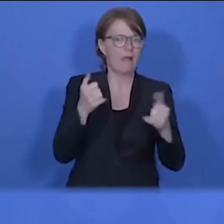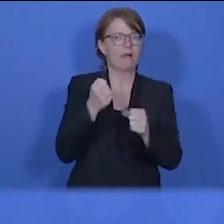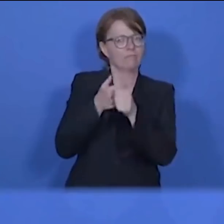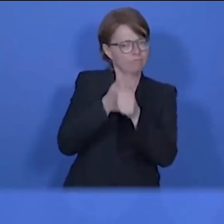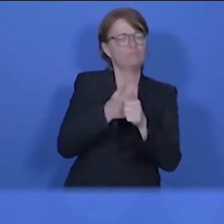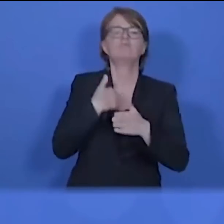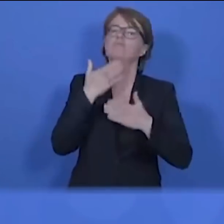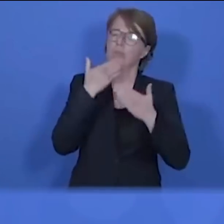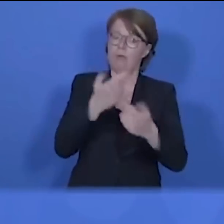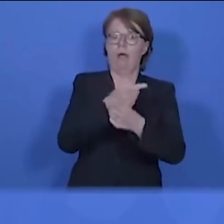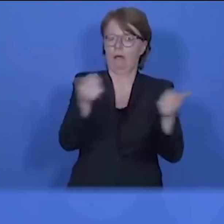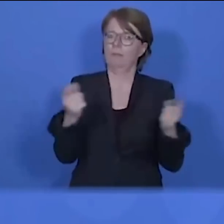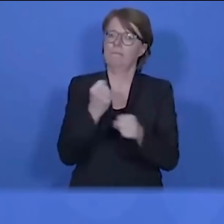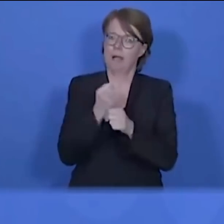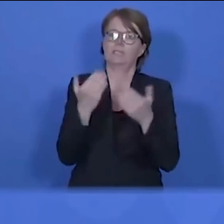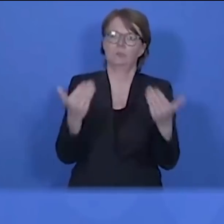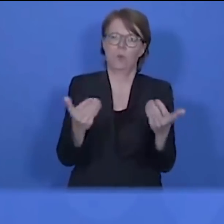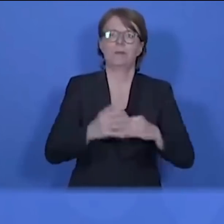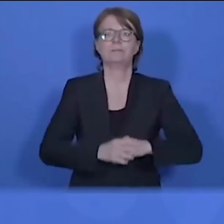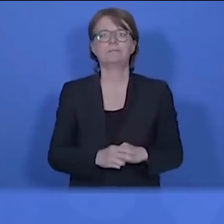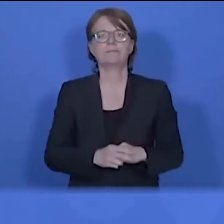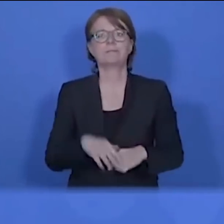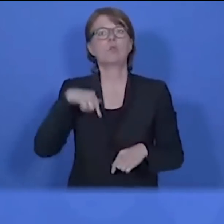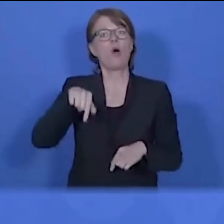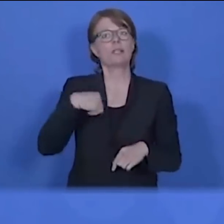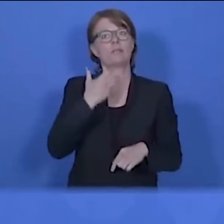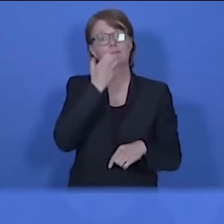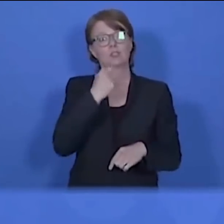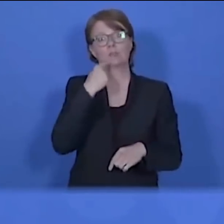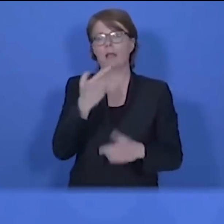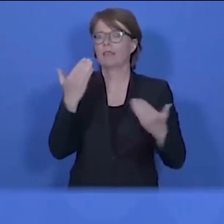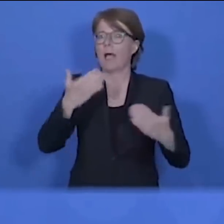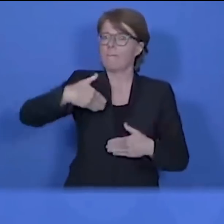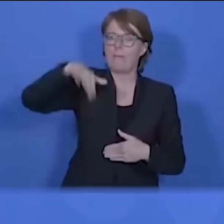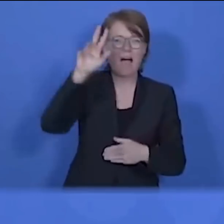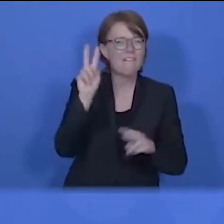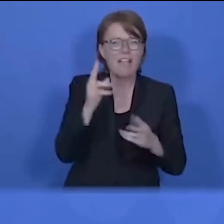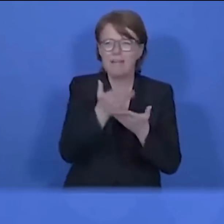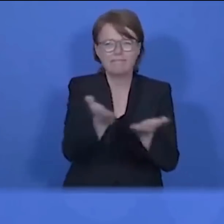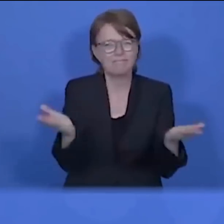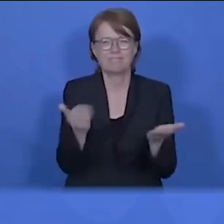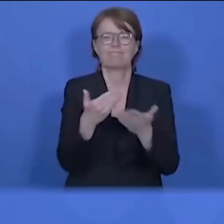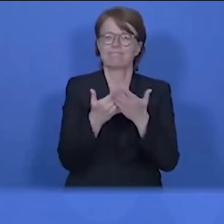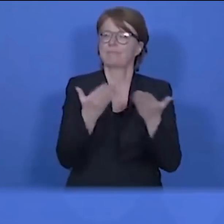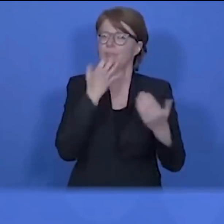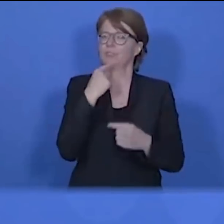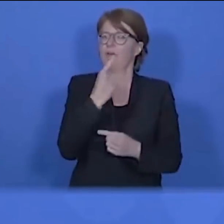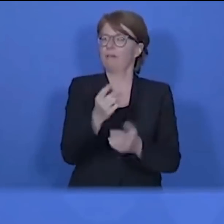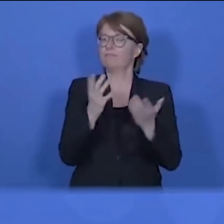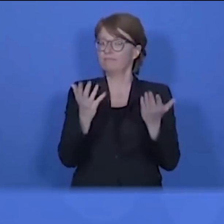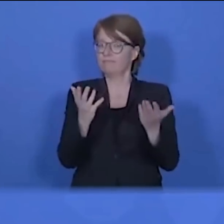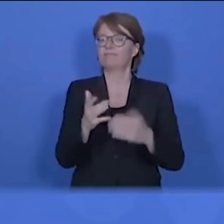bitte auch alle, es weiter zu tun. Aber ich möchte heute den Dank erweitern, und zwar auch auf all diejenigen,